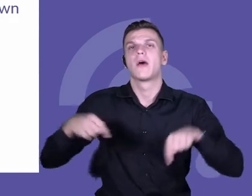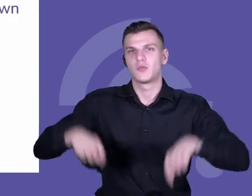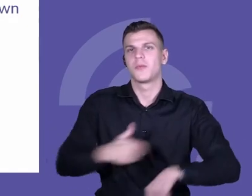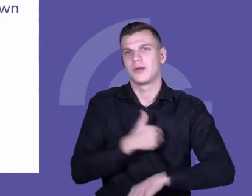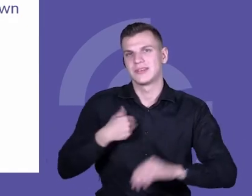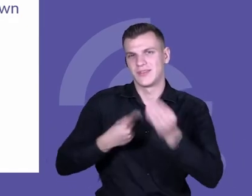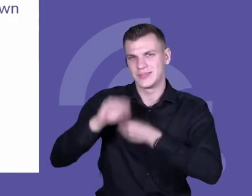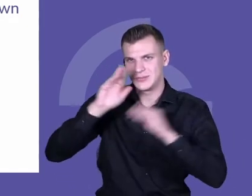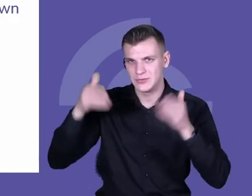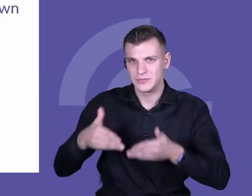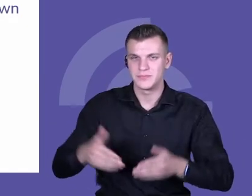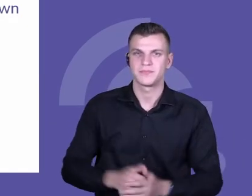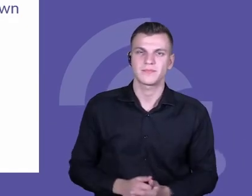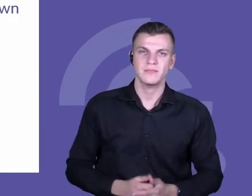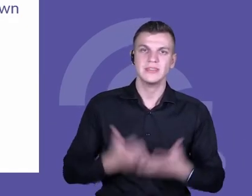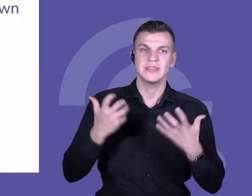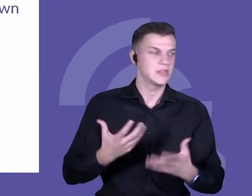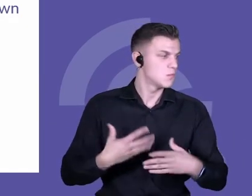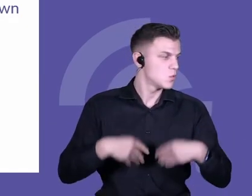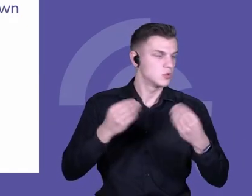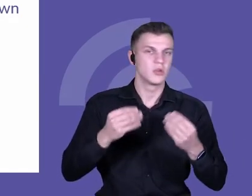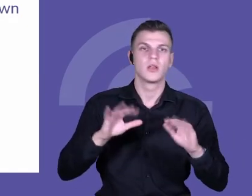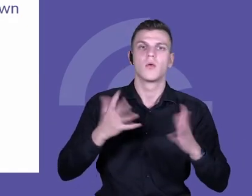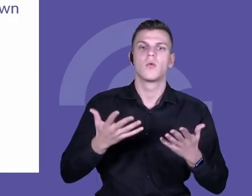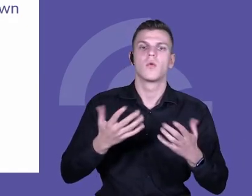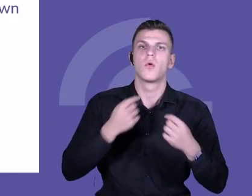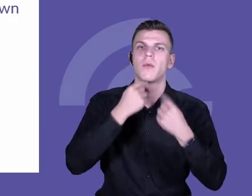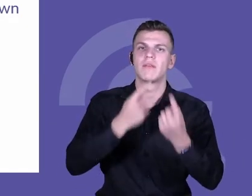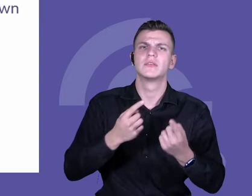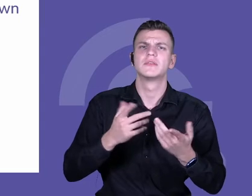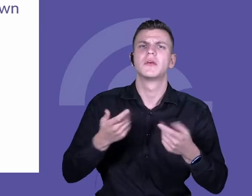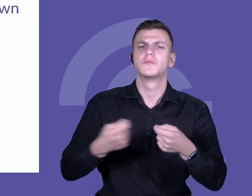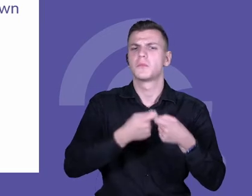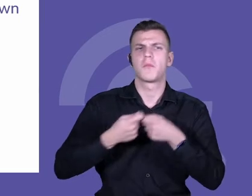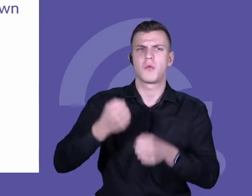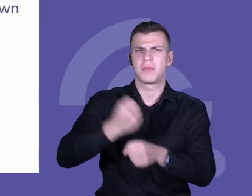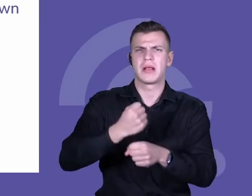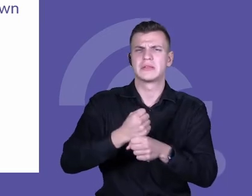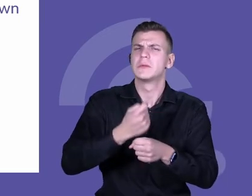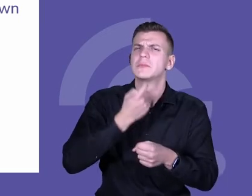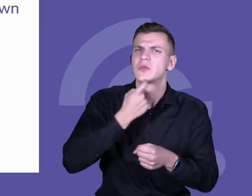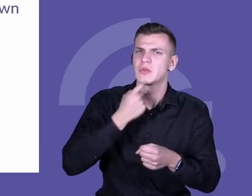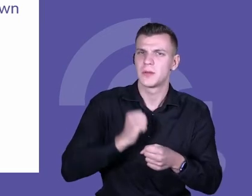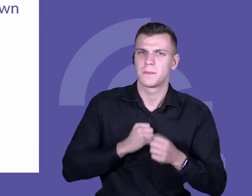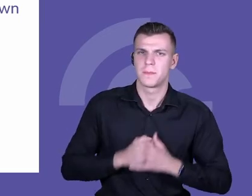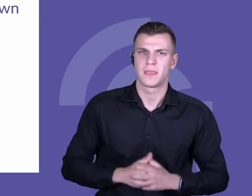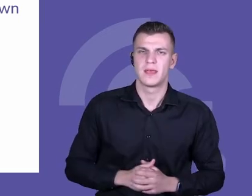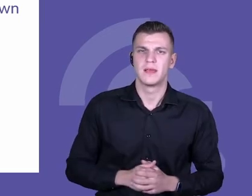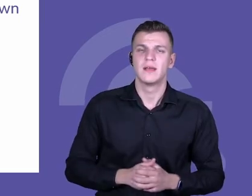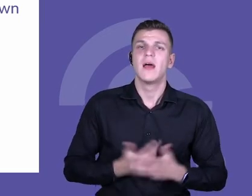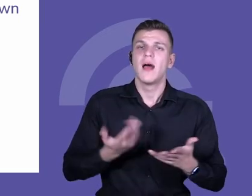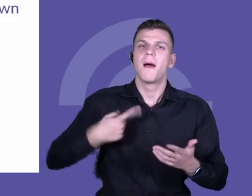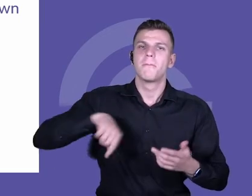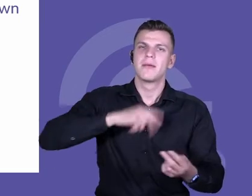Chciałbym zacząć od może zdefiniowania, czym jest współpraca nauczycieli, ponieważ widzimy